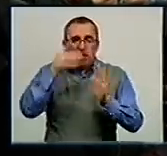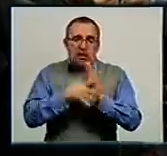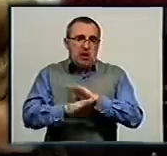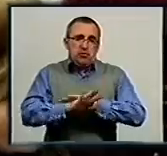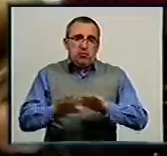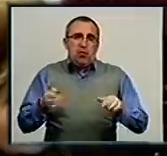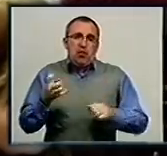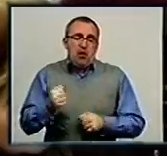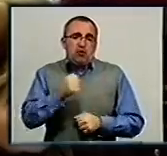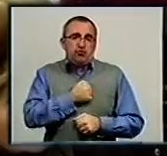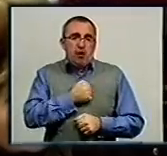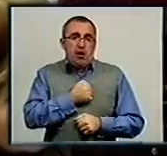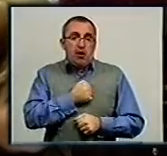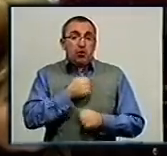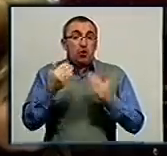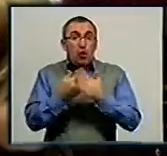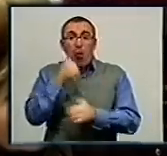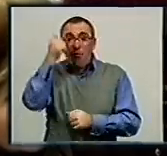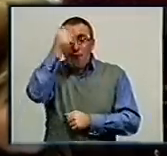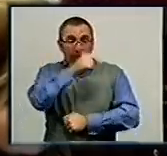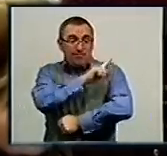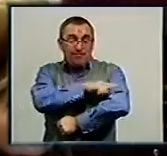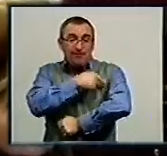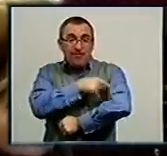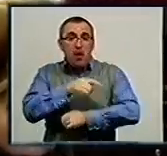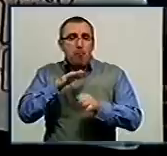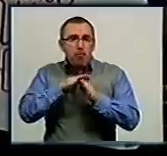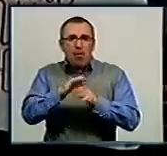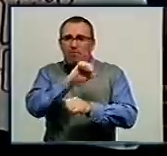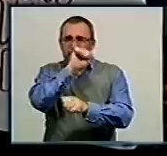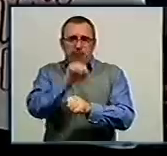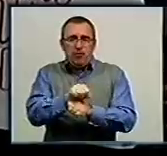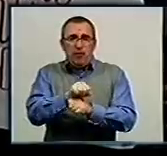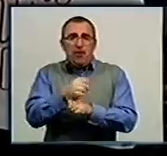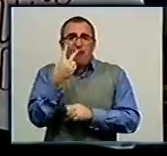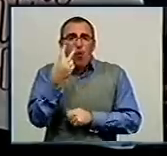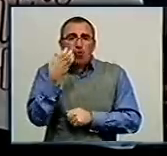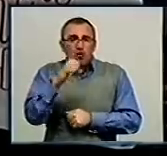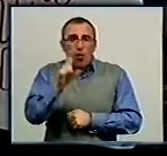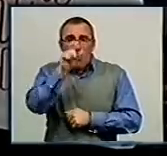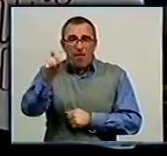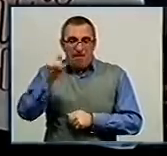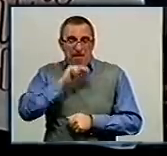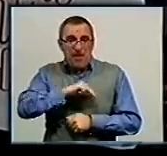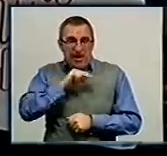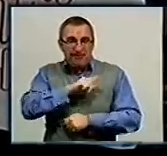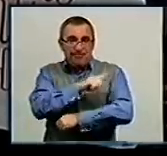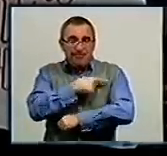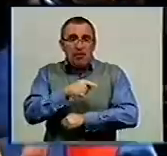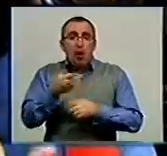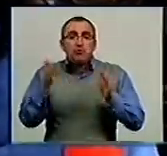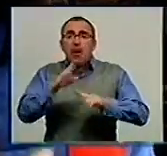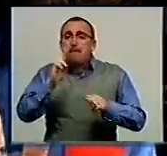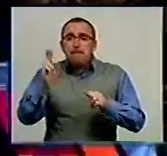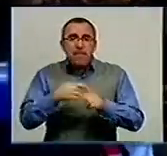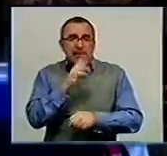на жаль. З нового року фінансування медсанчастини повністю припинилося. Більше двох сотень працівників закладу залишились беззарплатні.